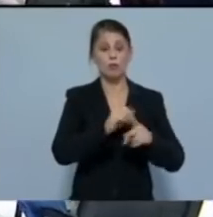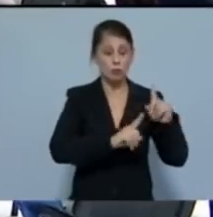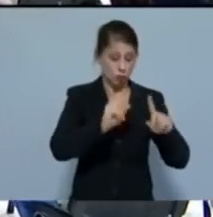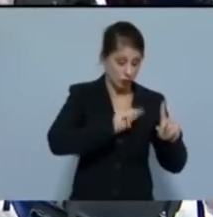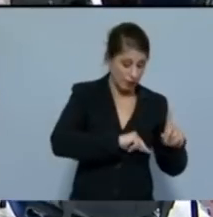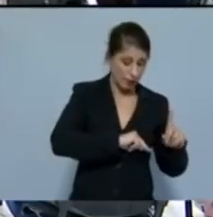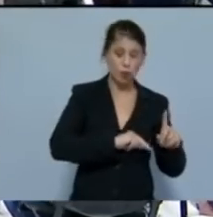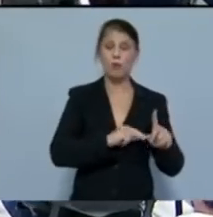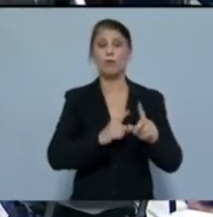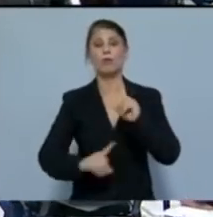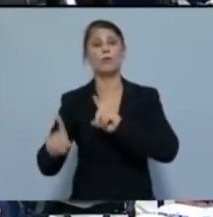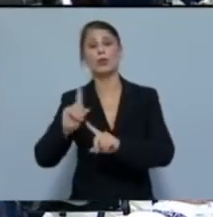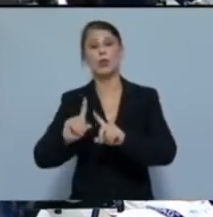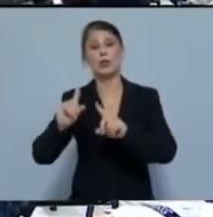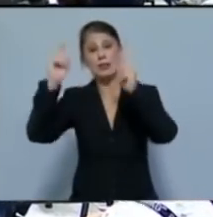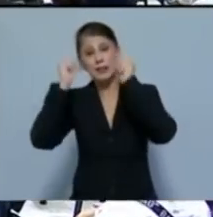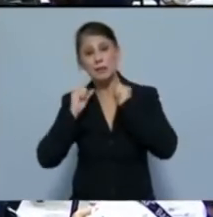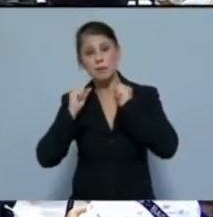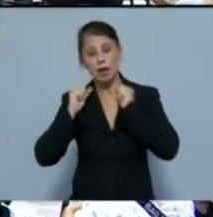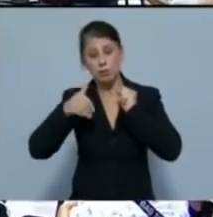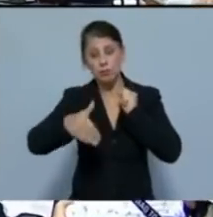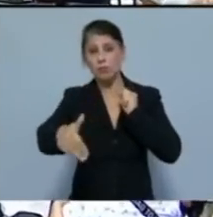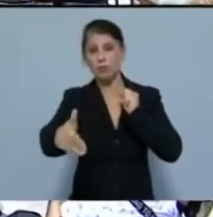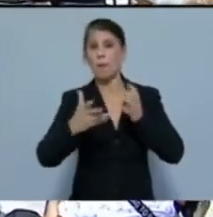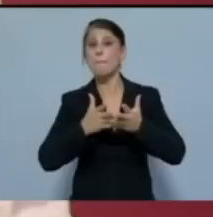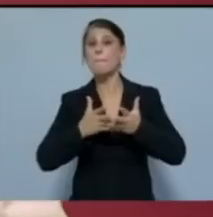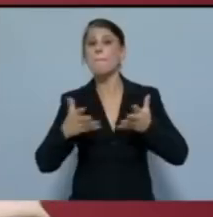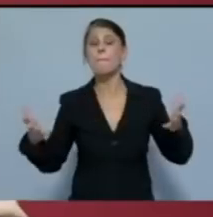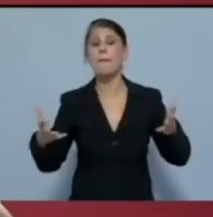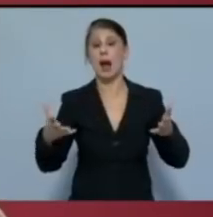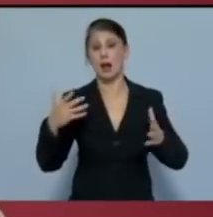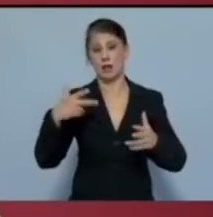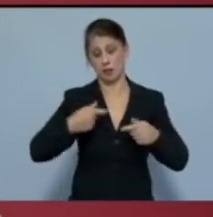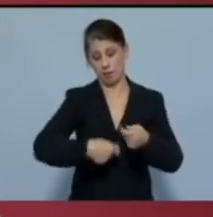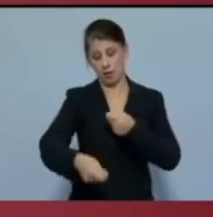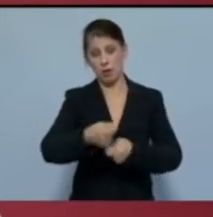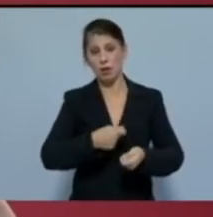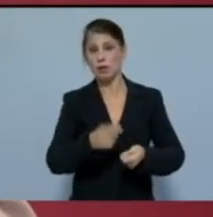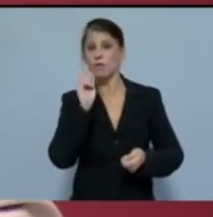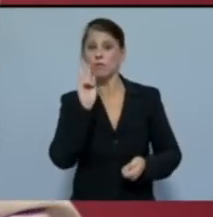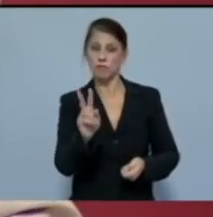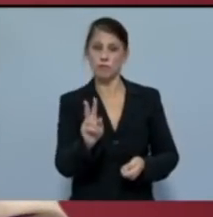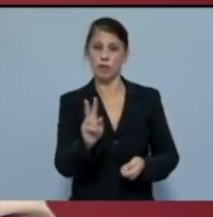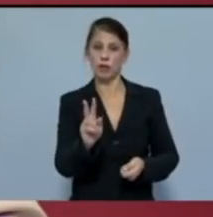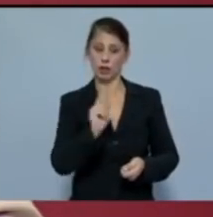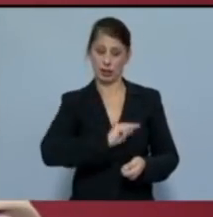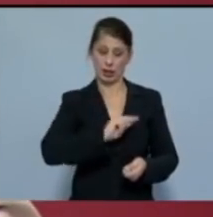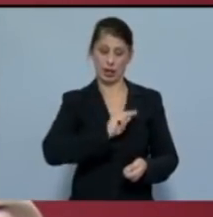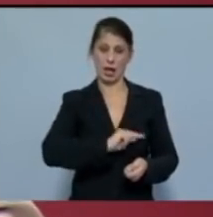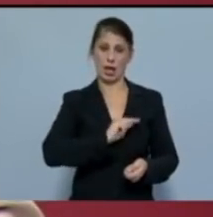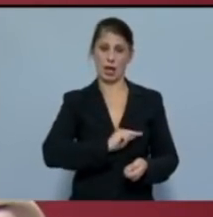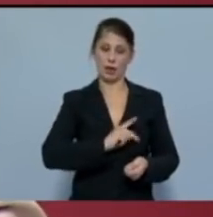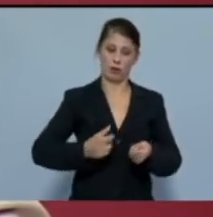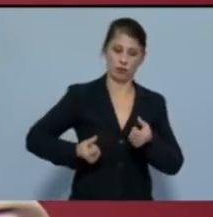χαμένων της επόμενης μέρας. Οι μεγάλες κυρίως επιχειρήσεις βλέπουν την κερδοφορία τους να